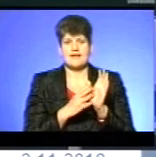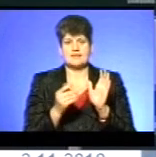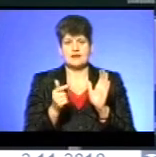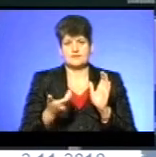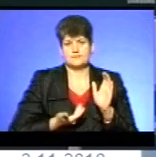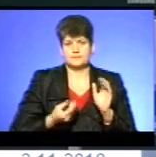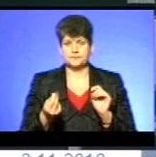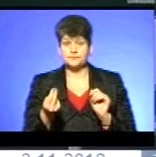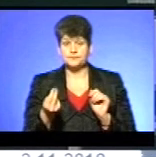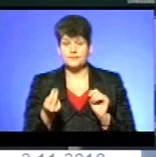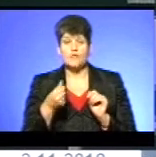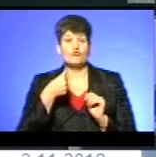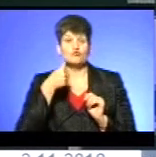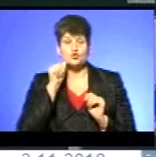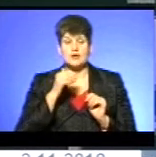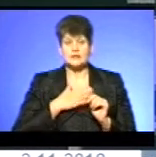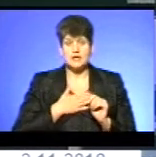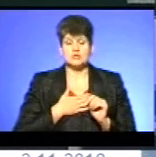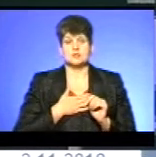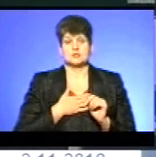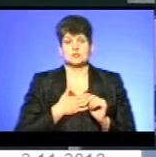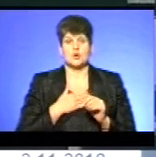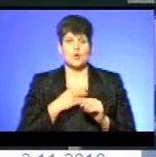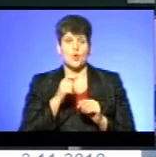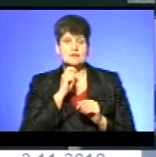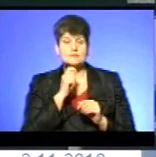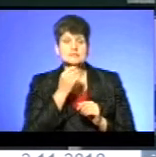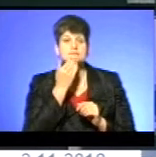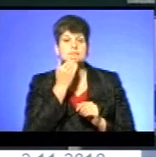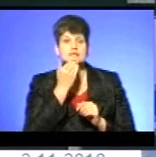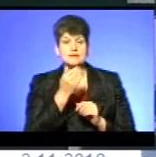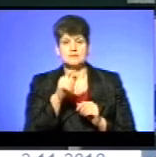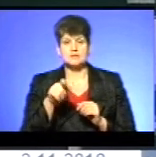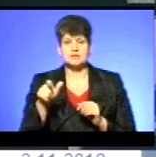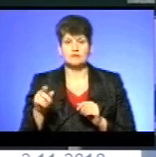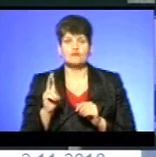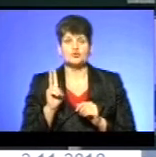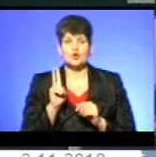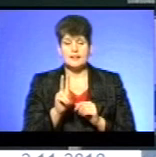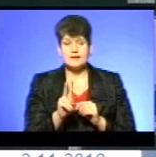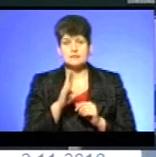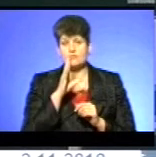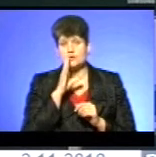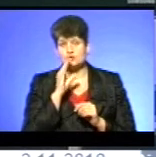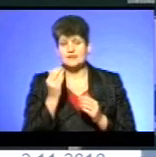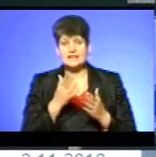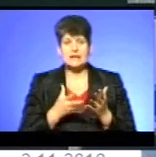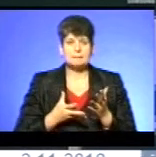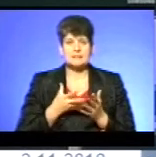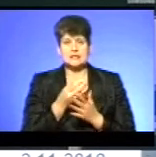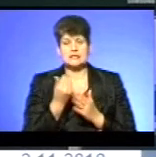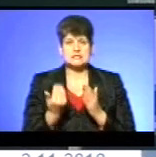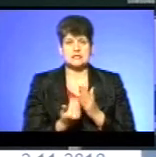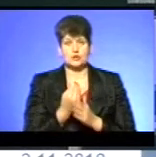готівкою. Вчора наш кореспондент Богдан Боденчук поспілкувався з пасажирами у тролейбусі та маршрутках, які платили за